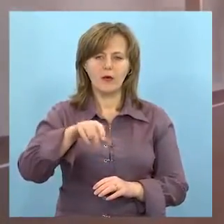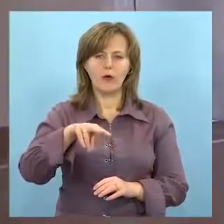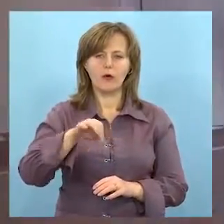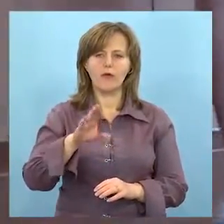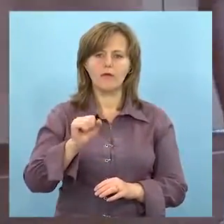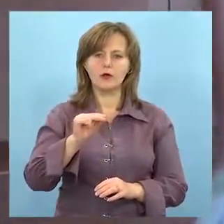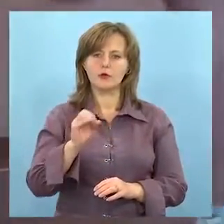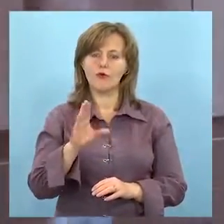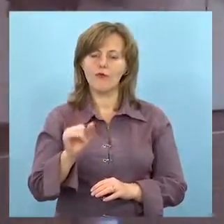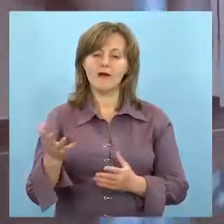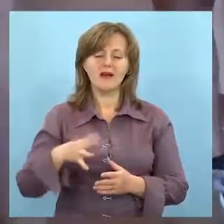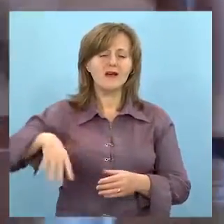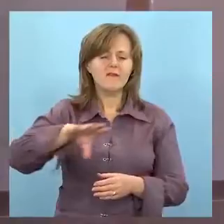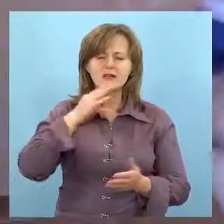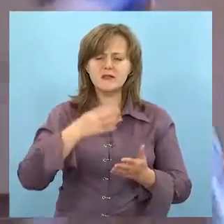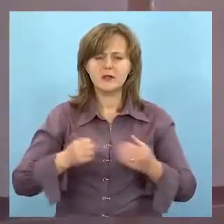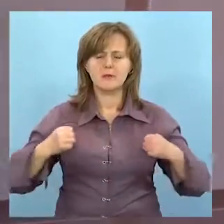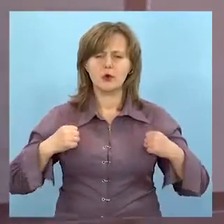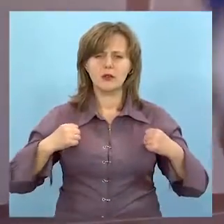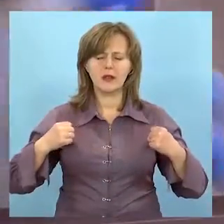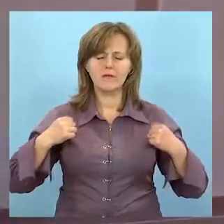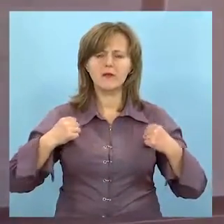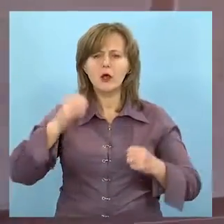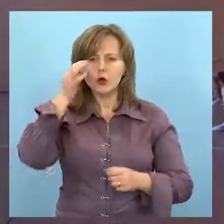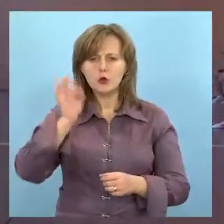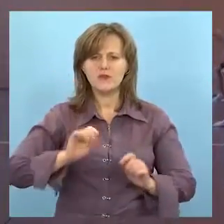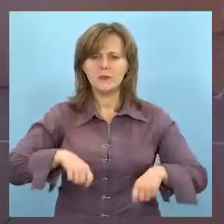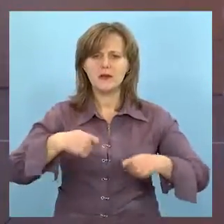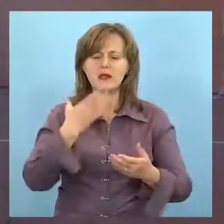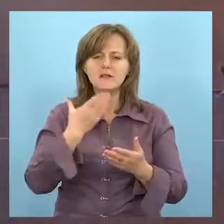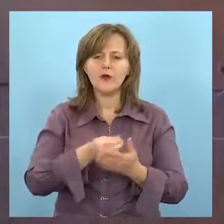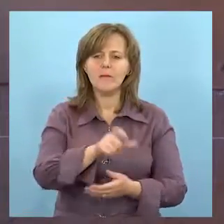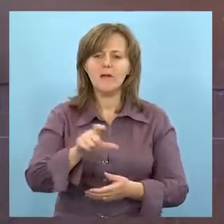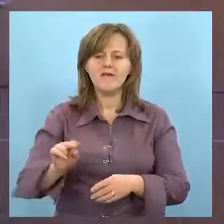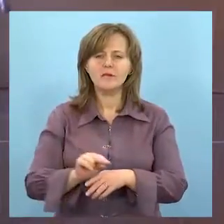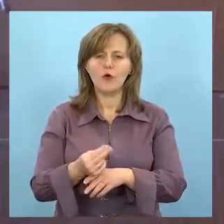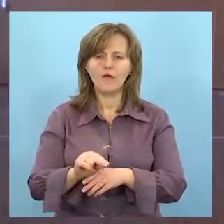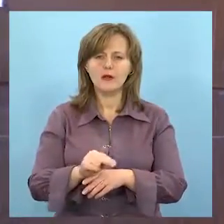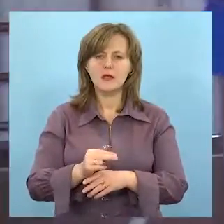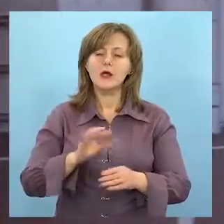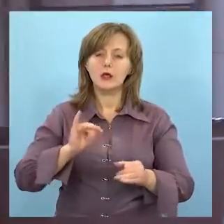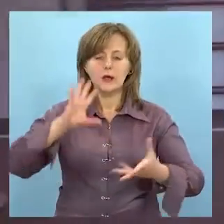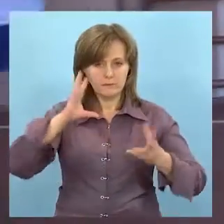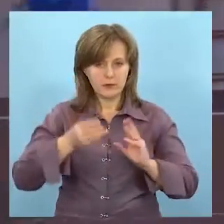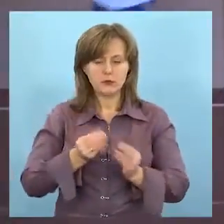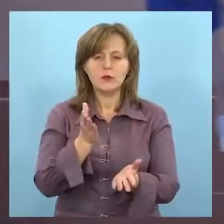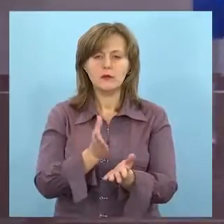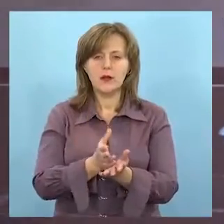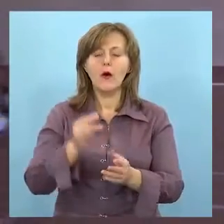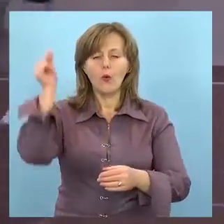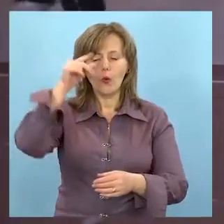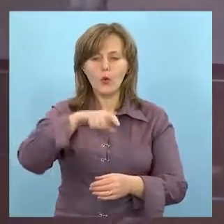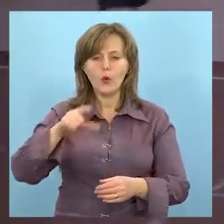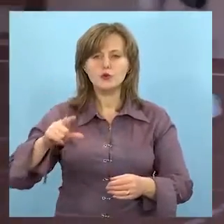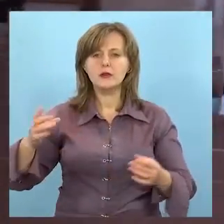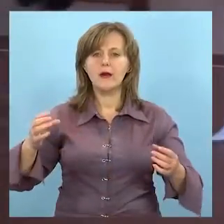атлетики Віталія Головачова, який увесь свій спортивний досвід та майстерність передає вихованцям. Купітка робота вже дала